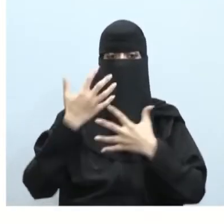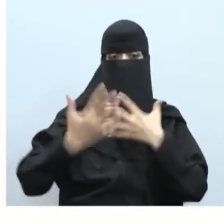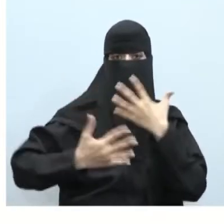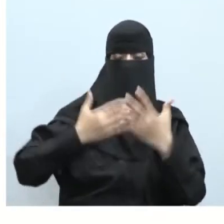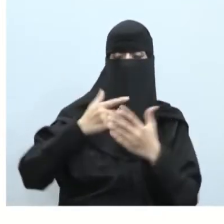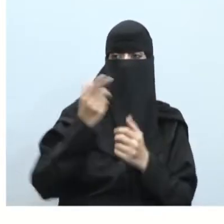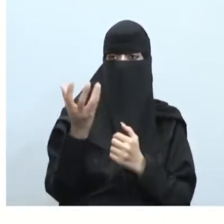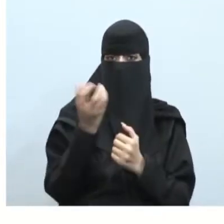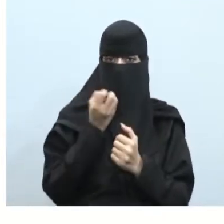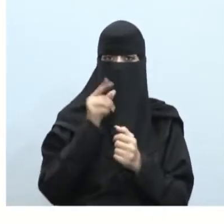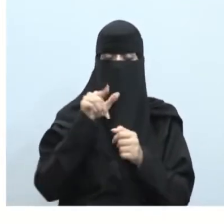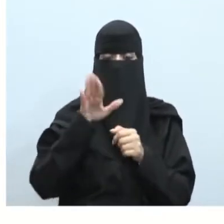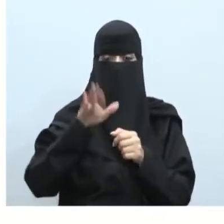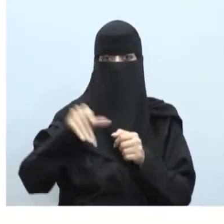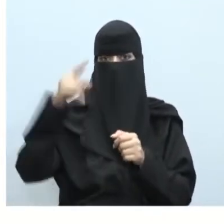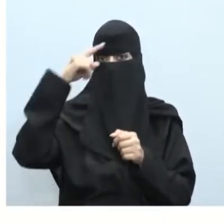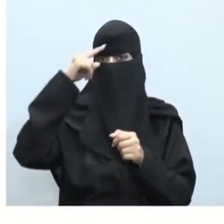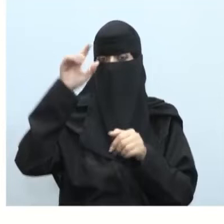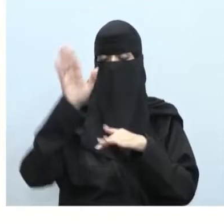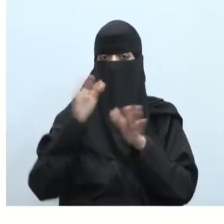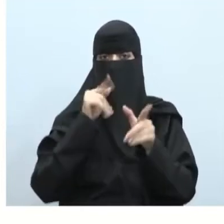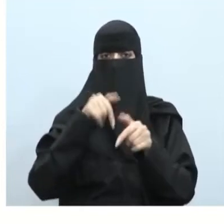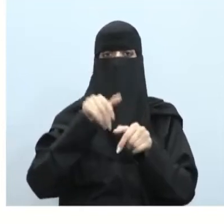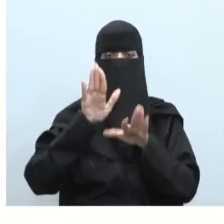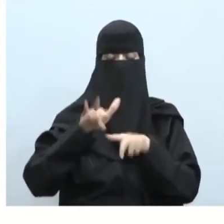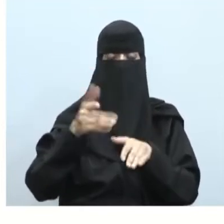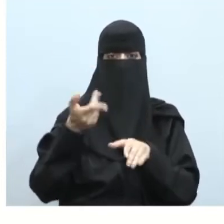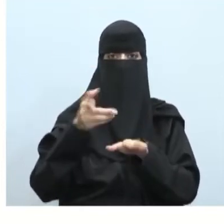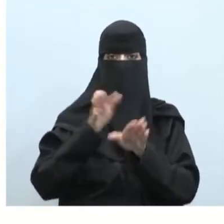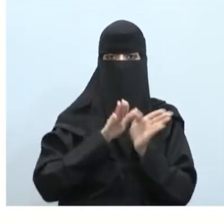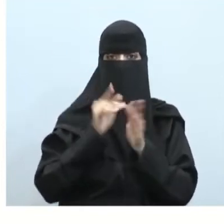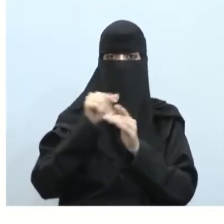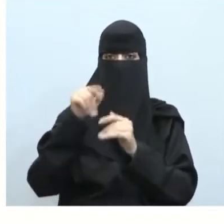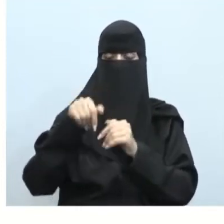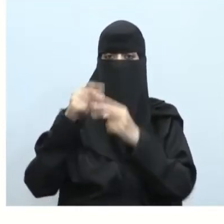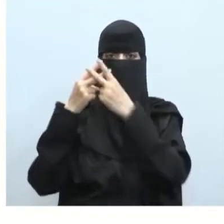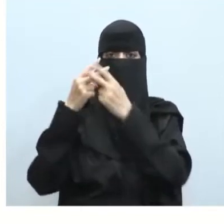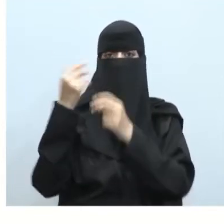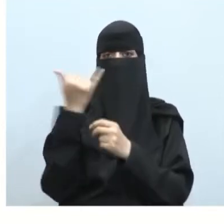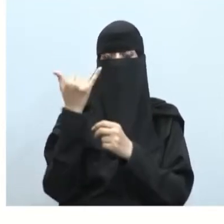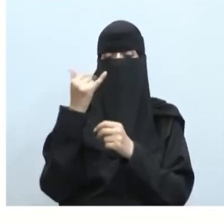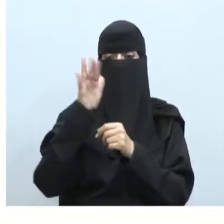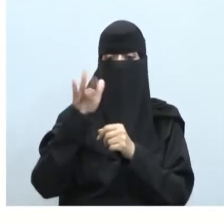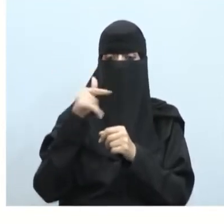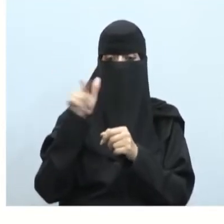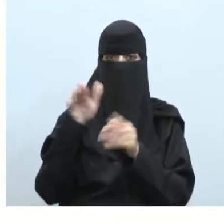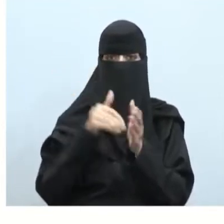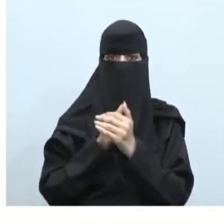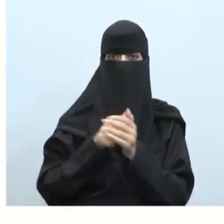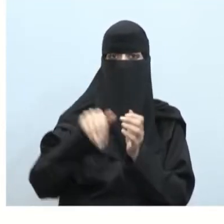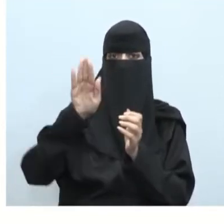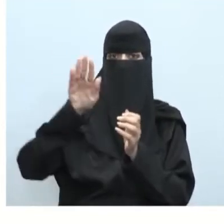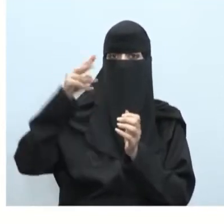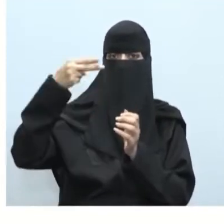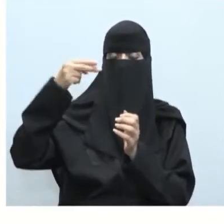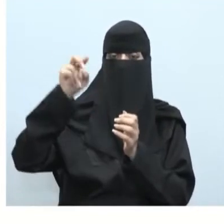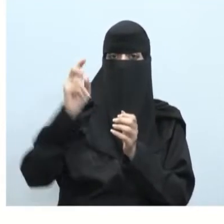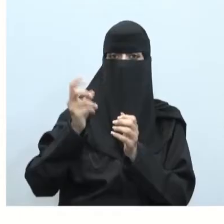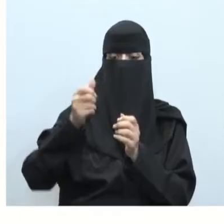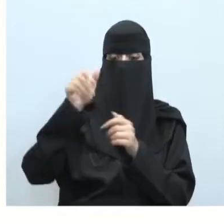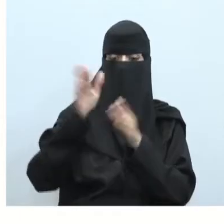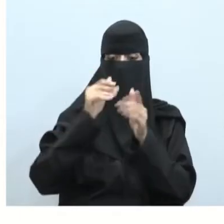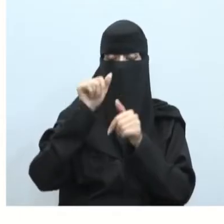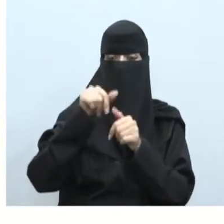منها وأخذنا مثال أو تعرفنا على أحدى النجوم المهمة وهي الشعراء اليمانية أبنائي